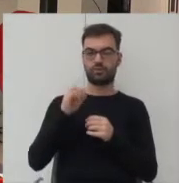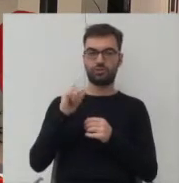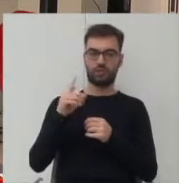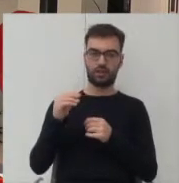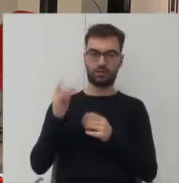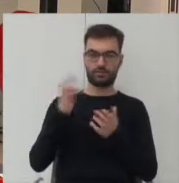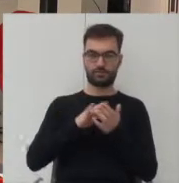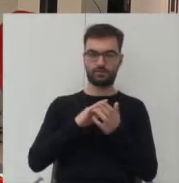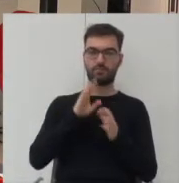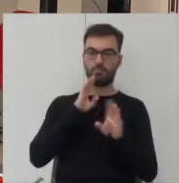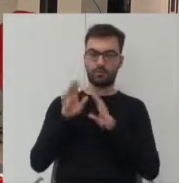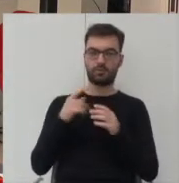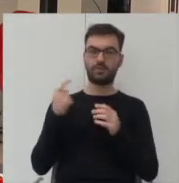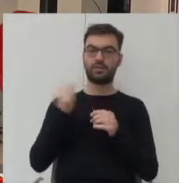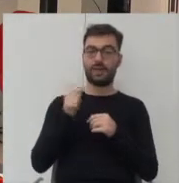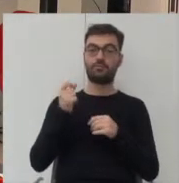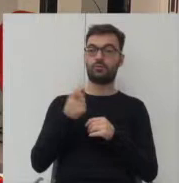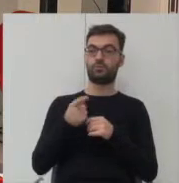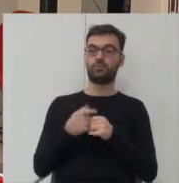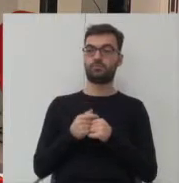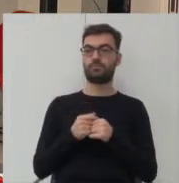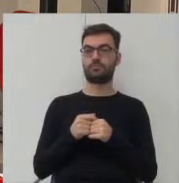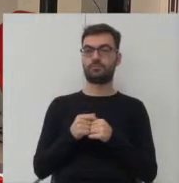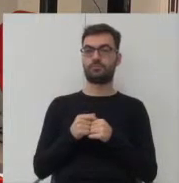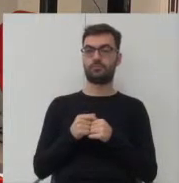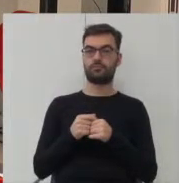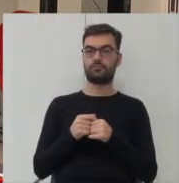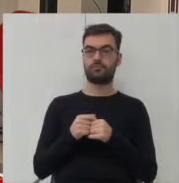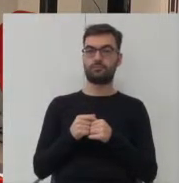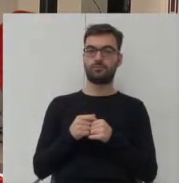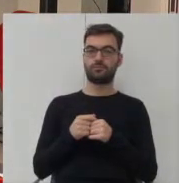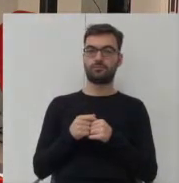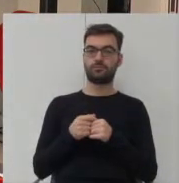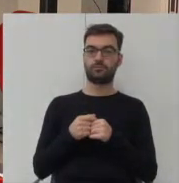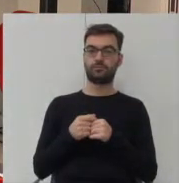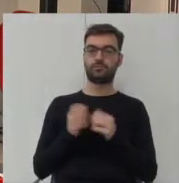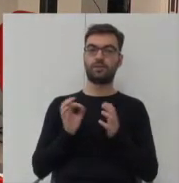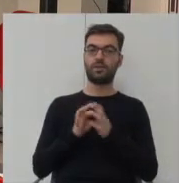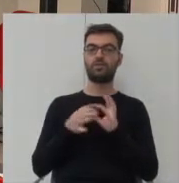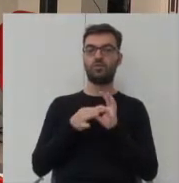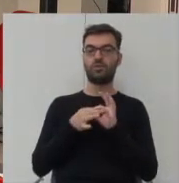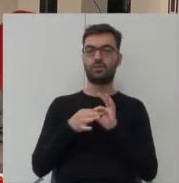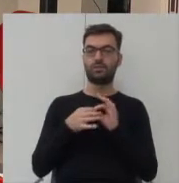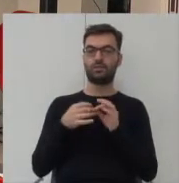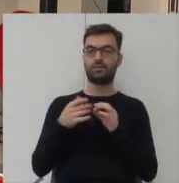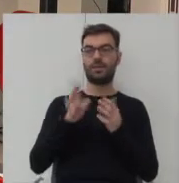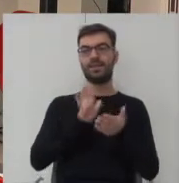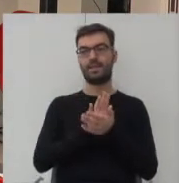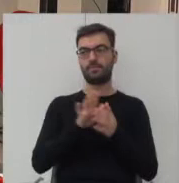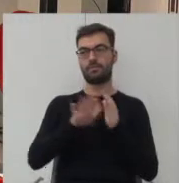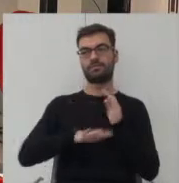właśnie tego typu tam jest rzeczywiście tylko jest to związane z specyfiką lokalnej społeczności